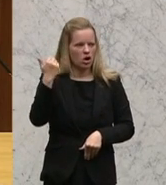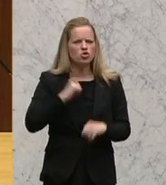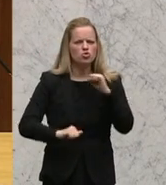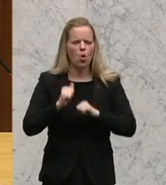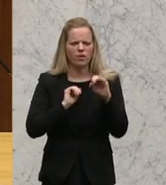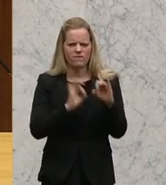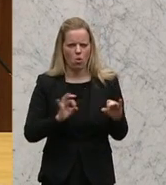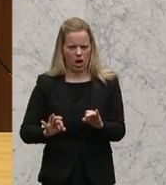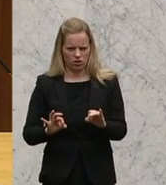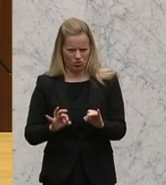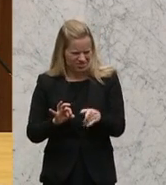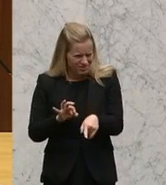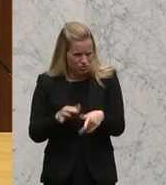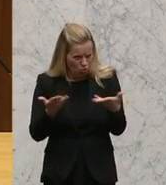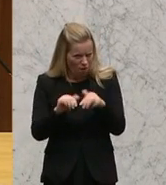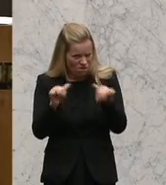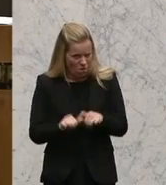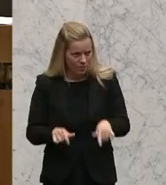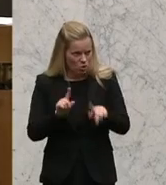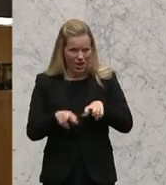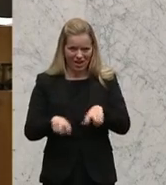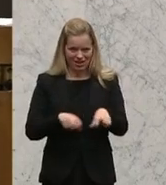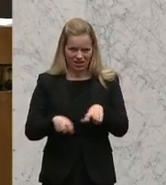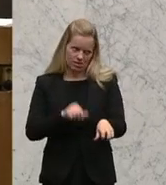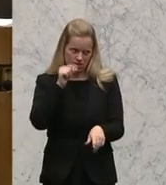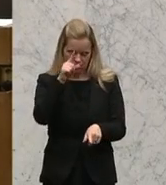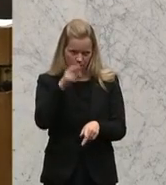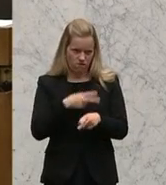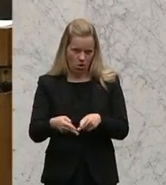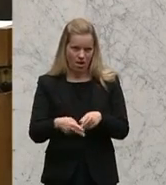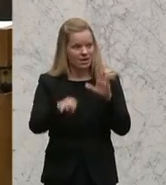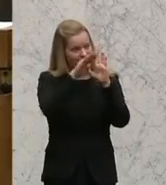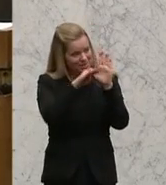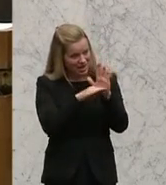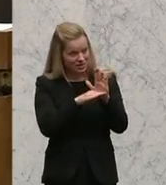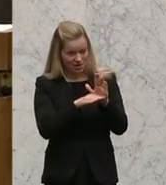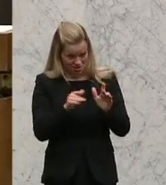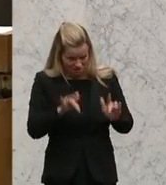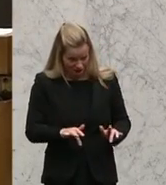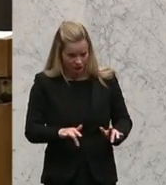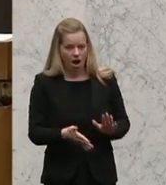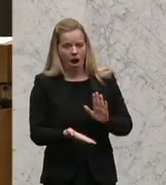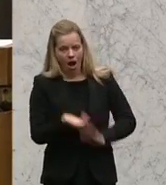sinnvoll ist, entsprechend zu regieren und dass es auch in dem Zusammenhang nicht sinnvoll ist, Gesetze auch auszuhebeln.